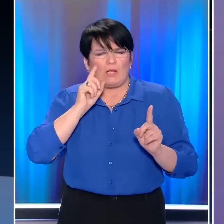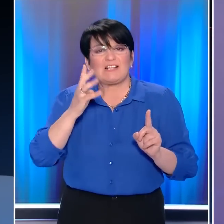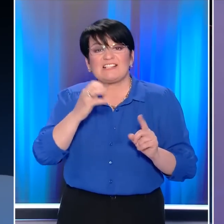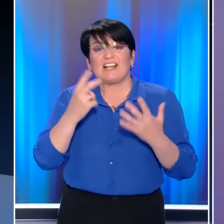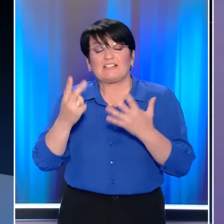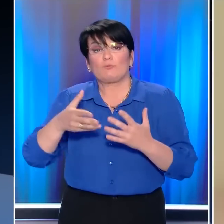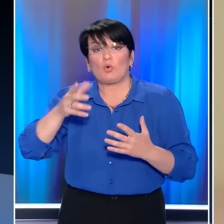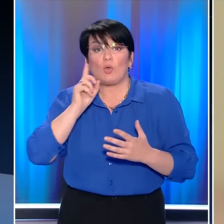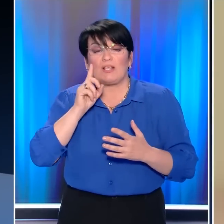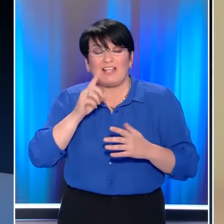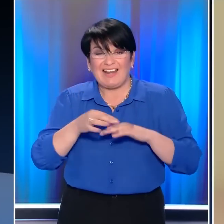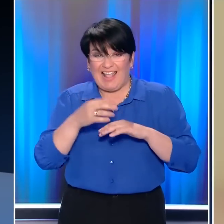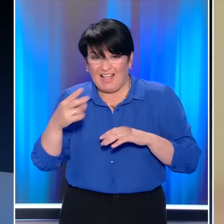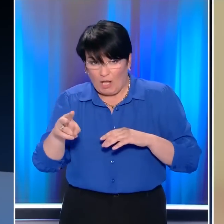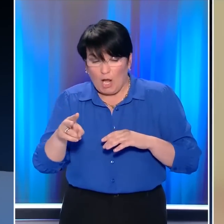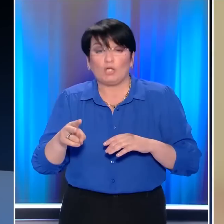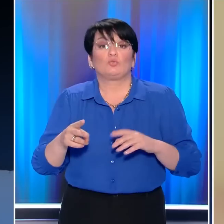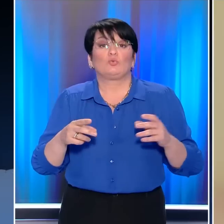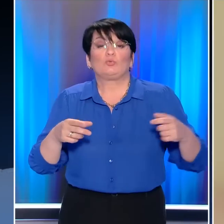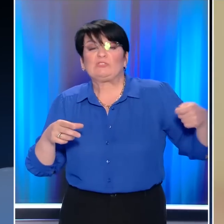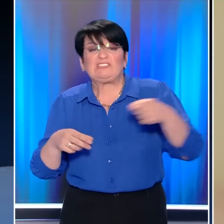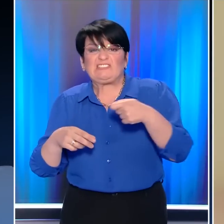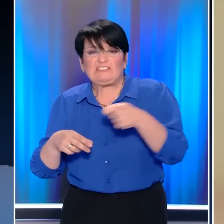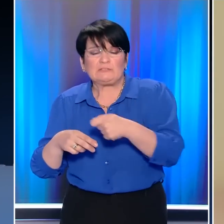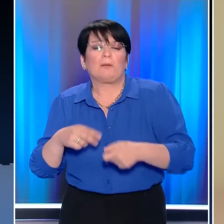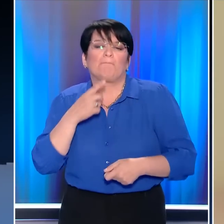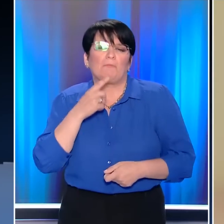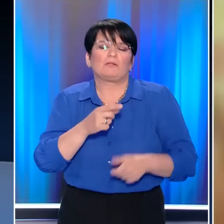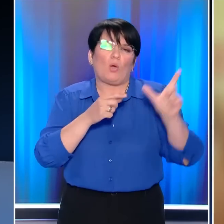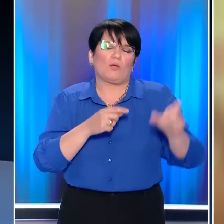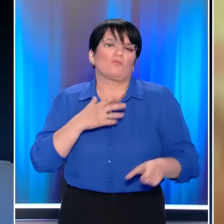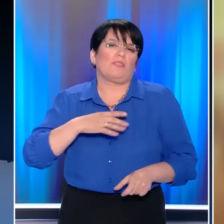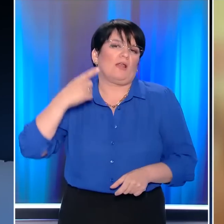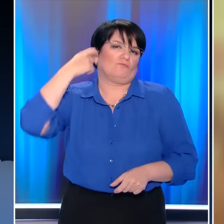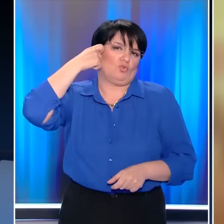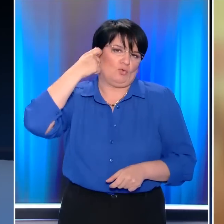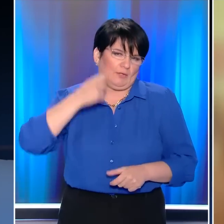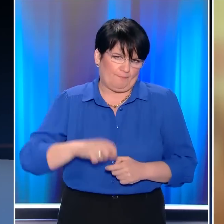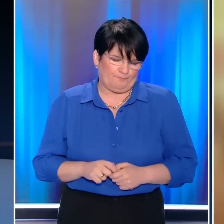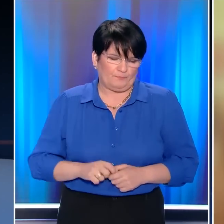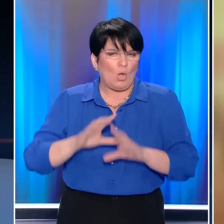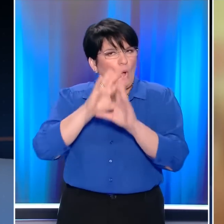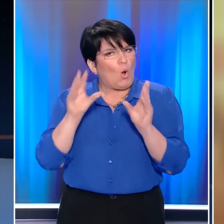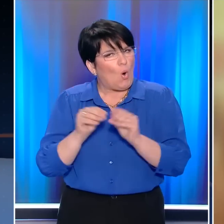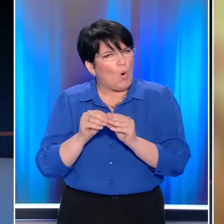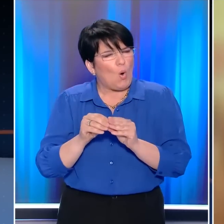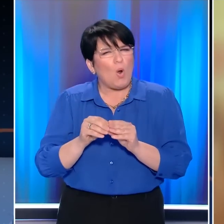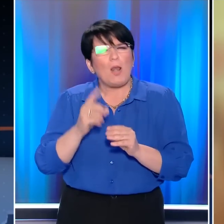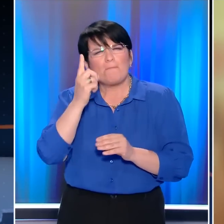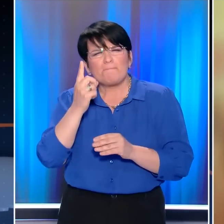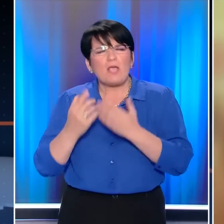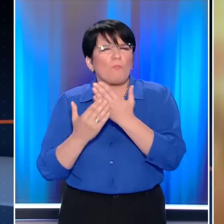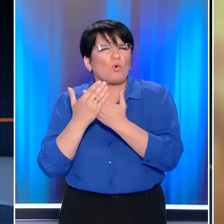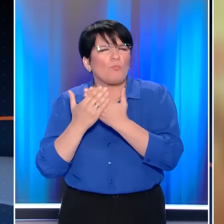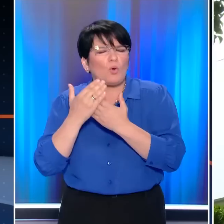46χρονης σύζυγό του στο Κουκάκι και στη συνέχεια φαίρεται να αποπειράθει και να βάλει τέλος στη ζωή του. Όλα συνέβησαν λίγο μετά τη μία τα